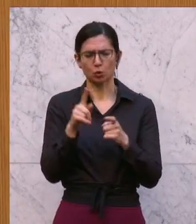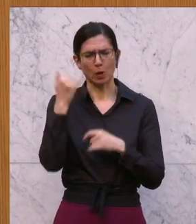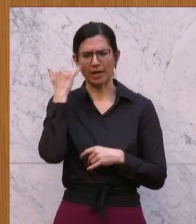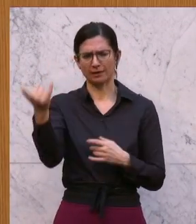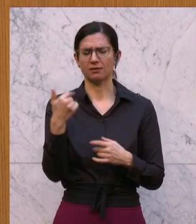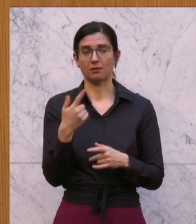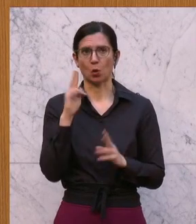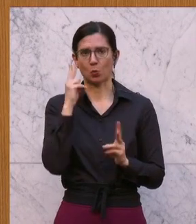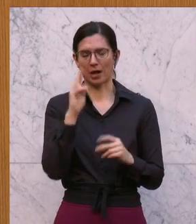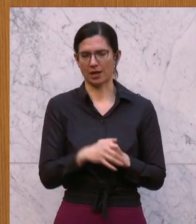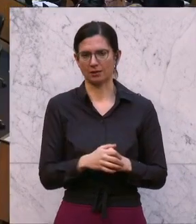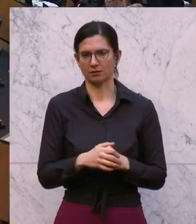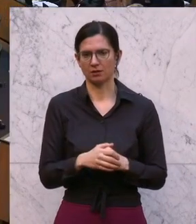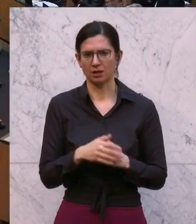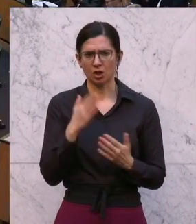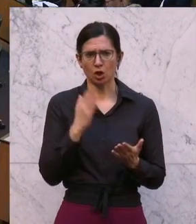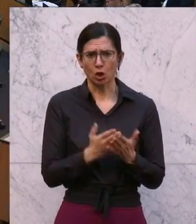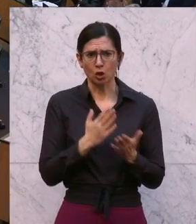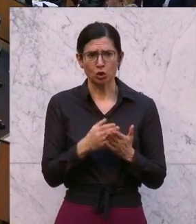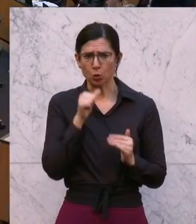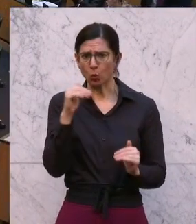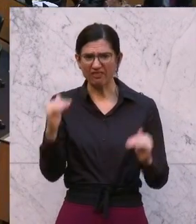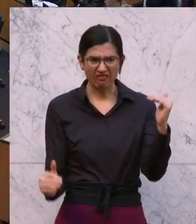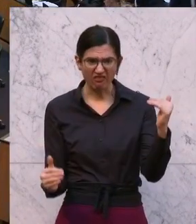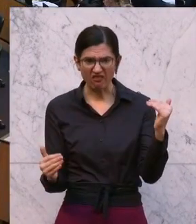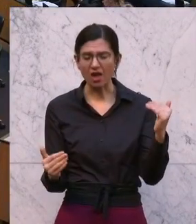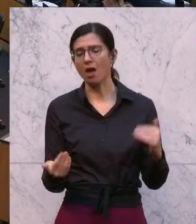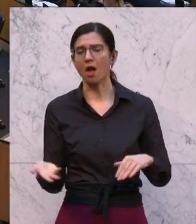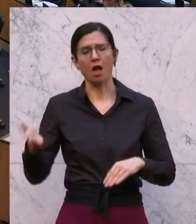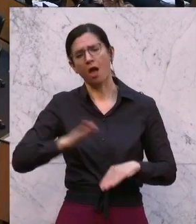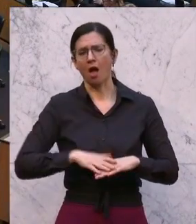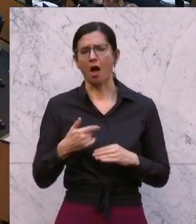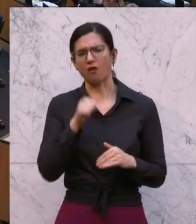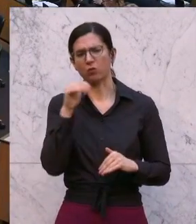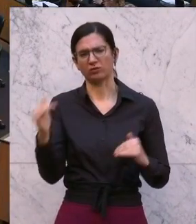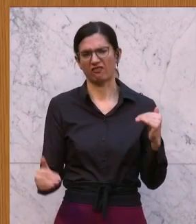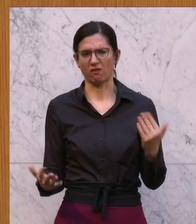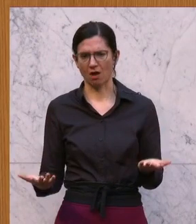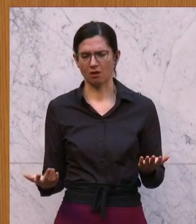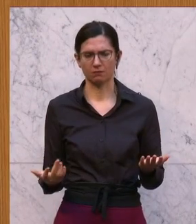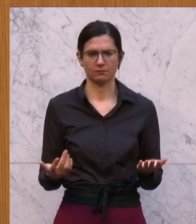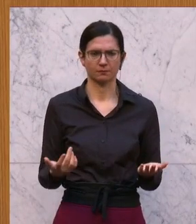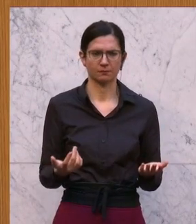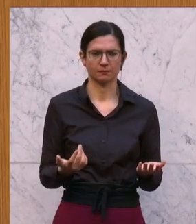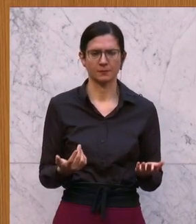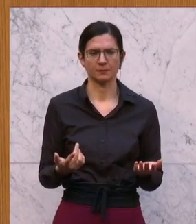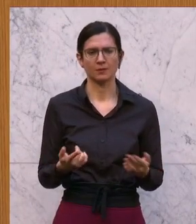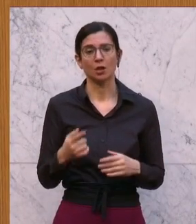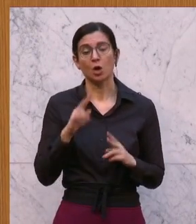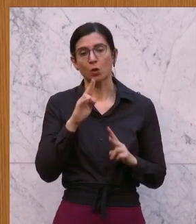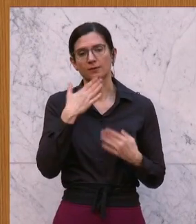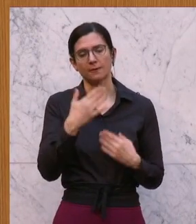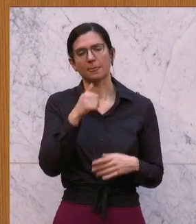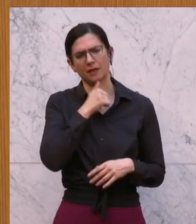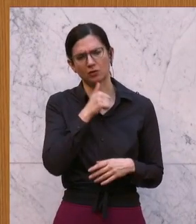dass man ein ohnehin ungerechtes Steuersystem noch ungerechter gestaltet. Na Gott sei Dank waren auch die Grünen der Meinung,